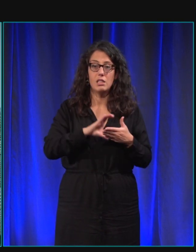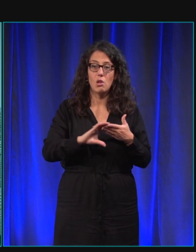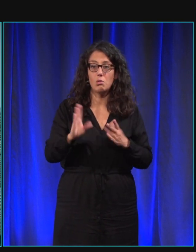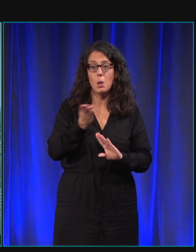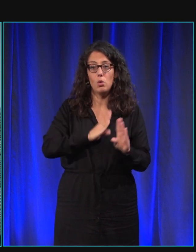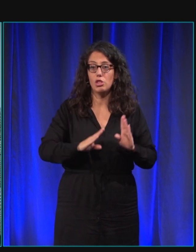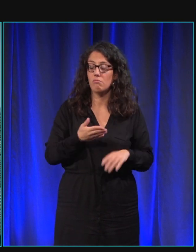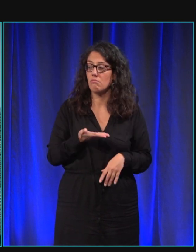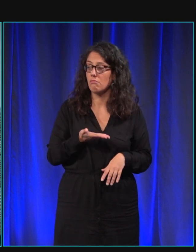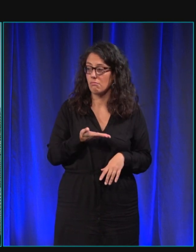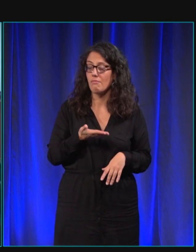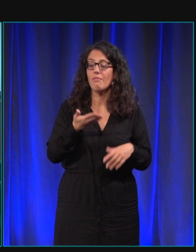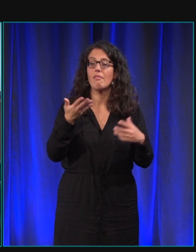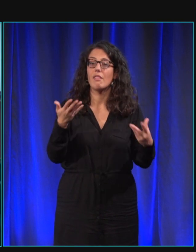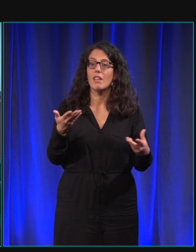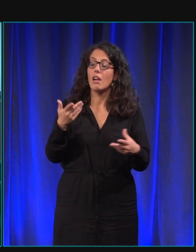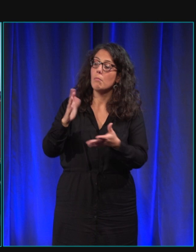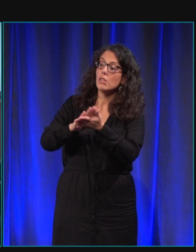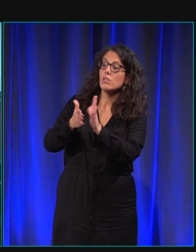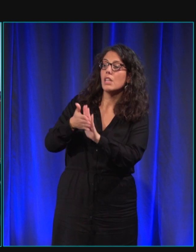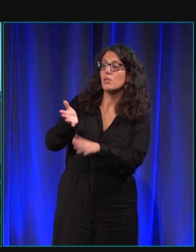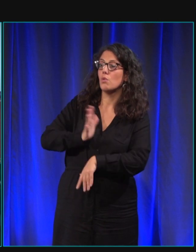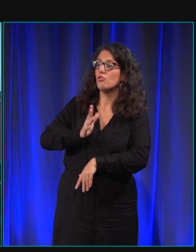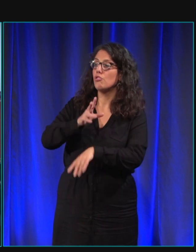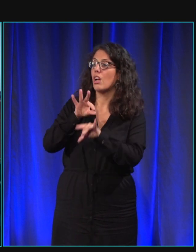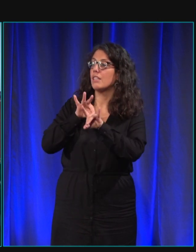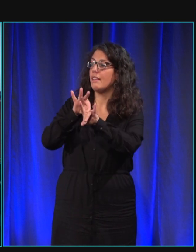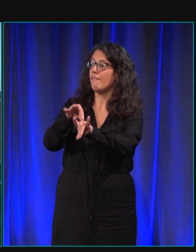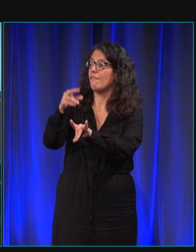j'avais postulé au chien guide d'aveugle à l'époque